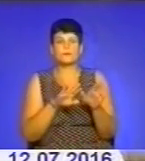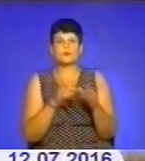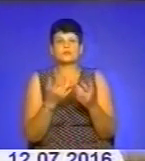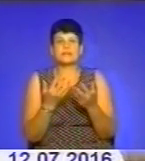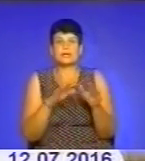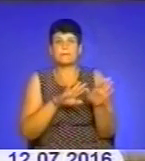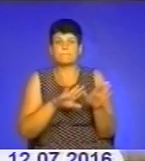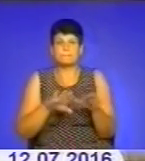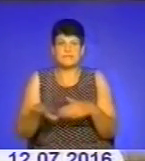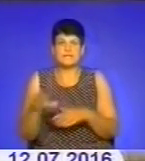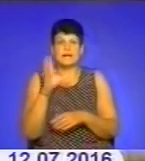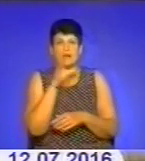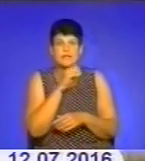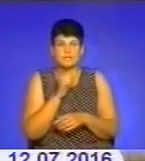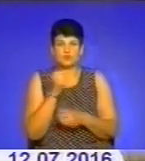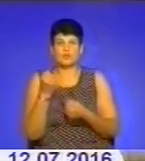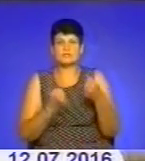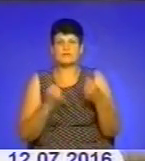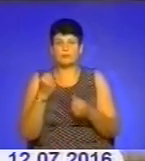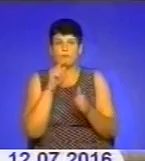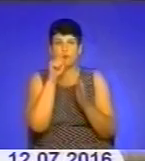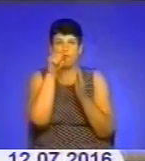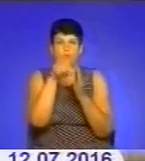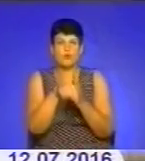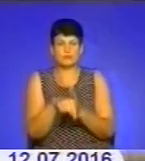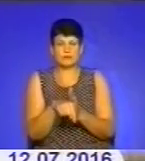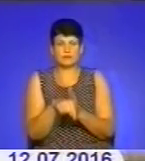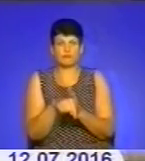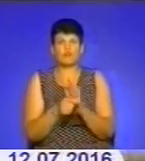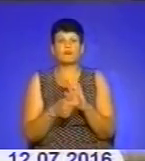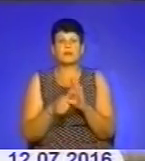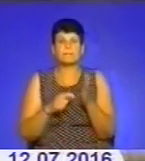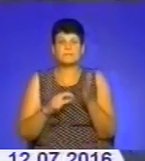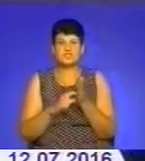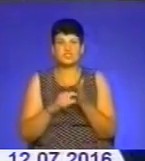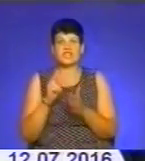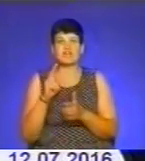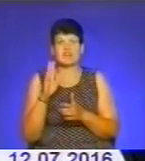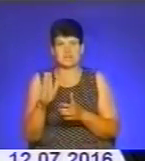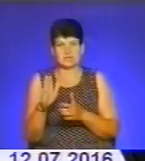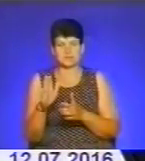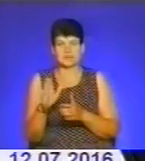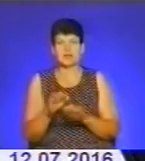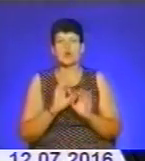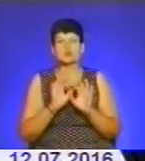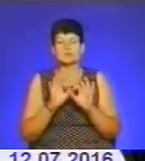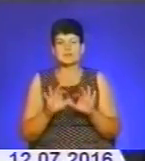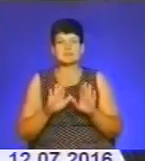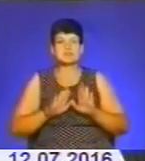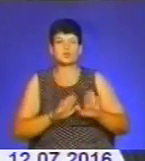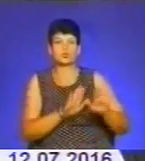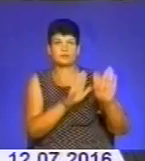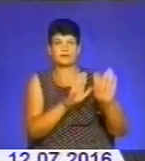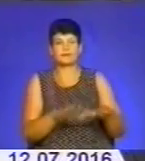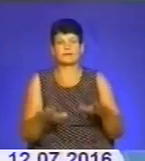крадіжок з автомобілів також проник у приміщення квартири. Як розповів заступник начальника Тернопільського